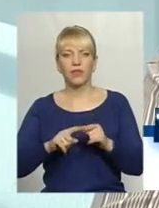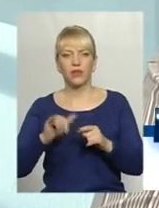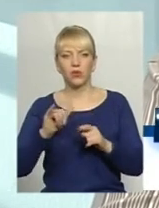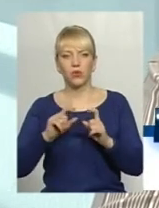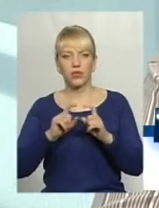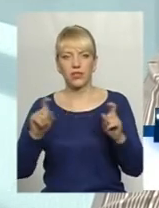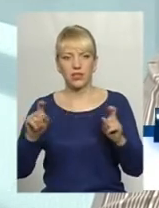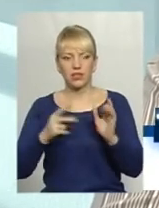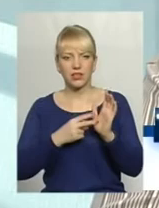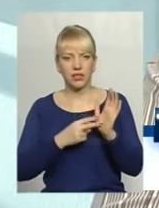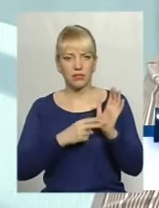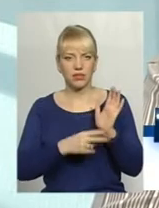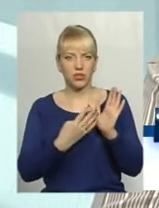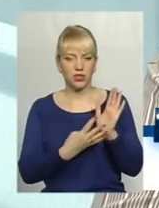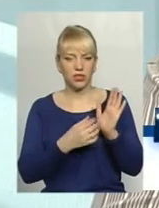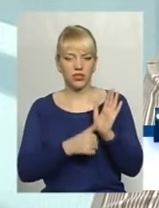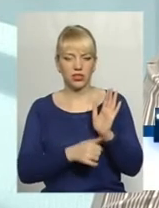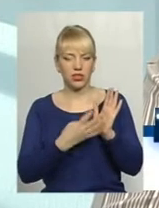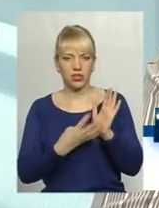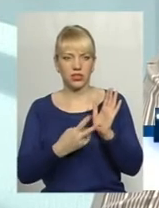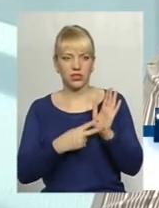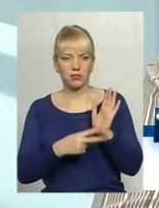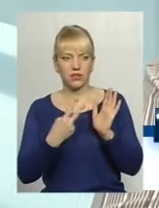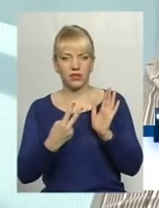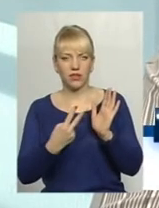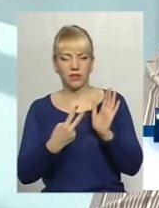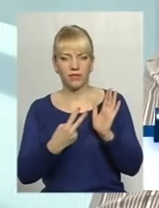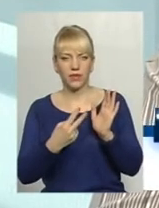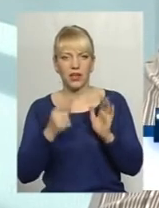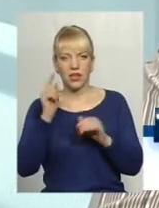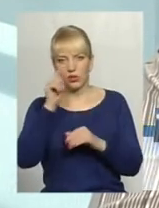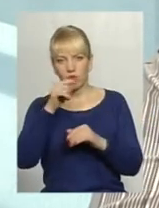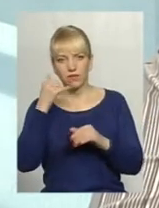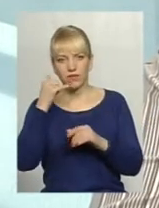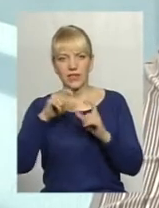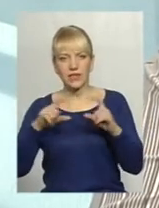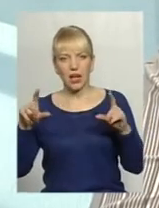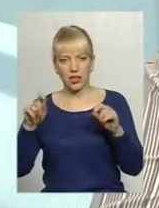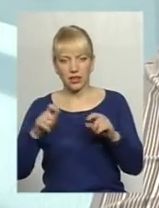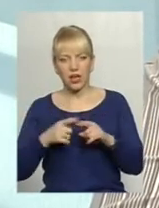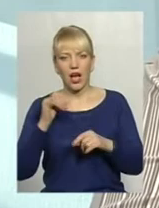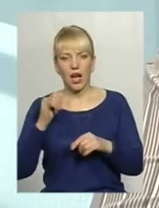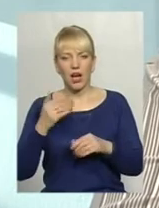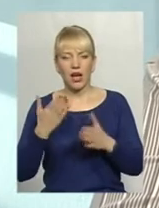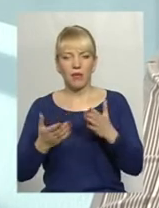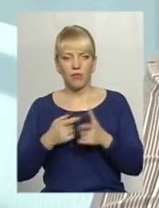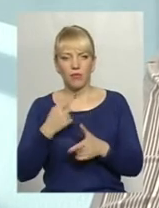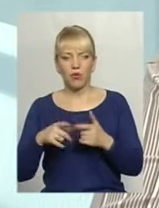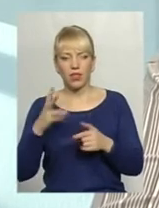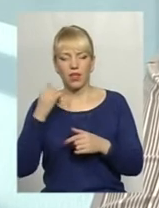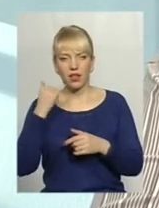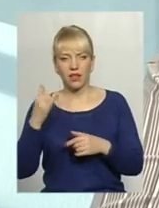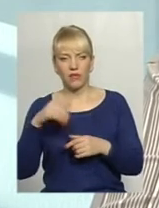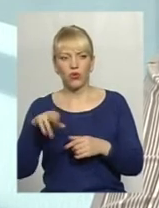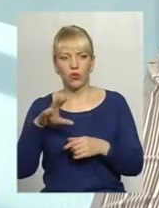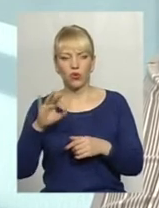заклад 74 64 72. Або на телефон безпосередньо до нас,